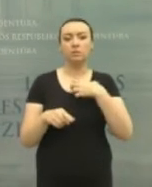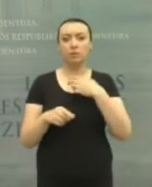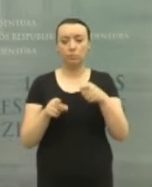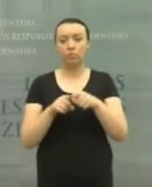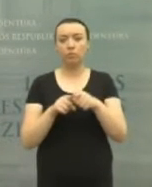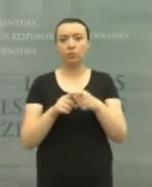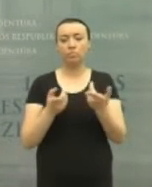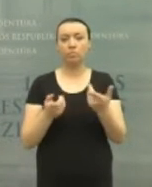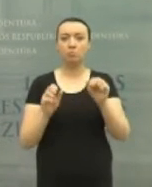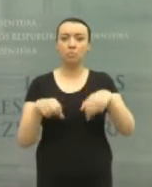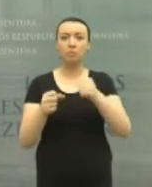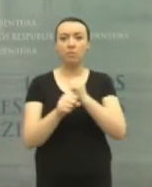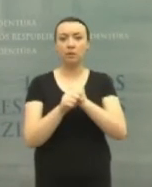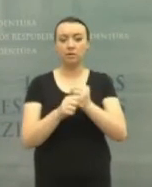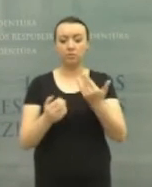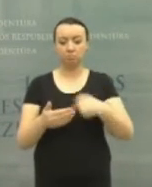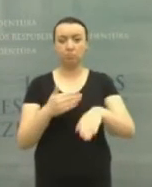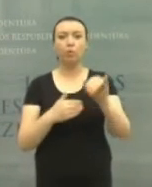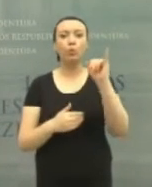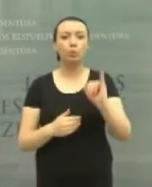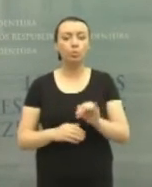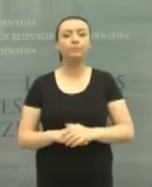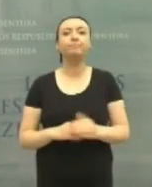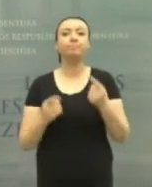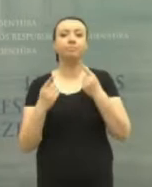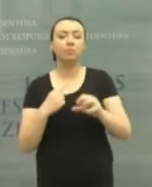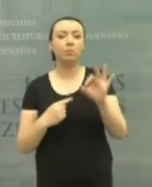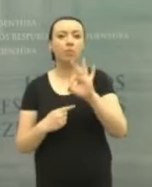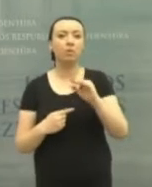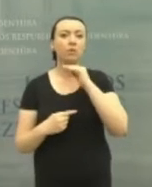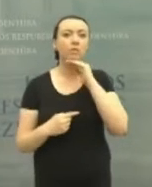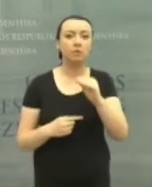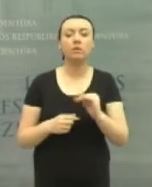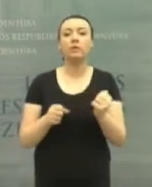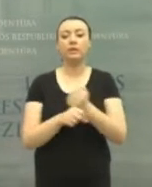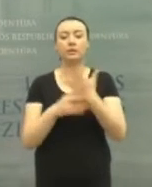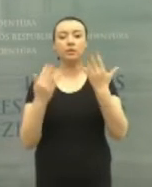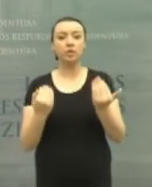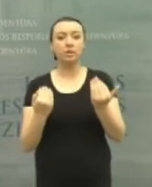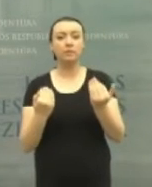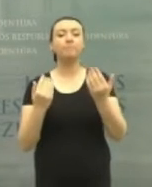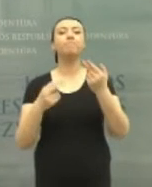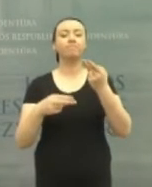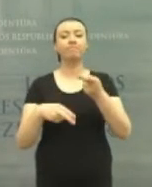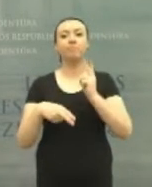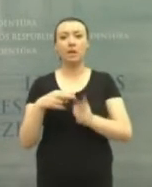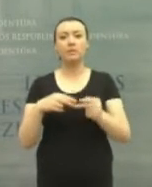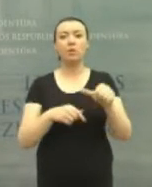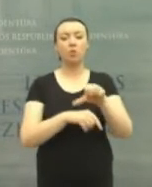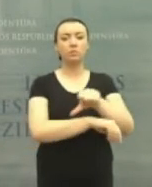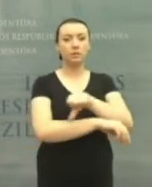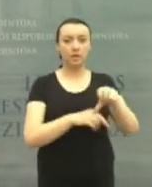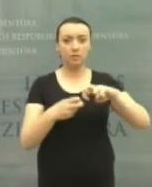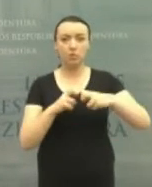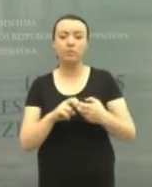ateitį ir tai galėtumėme padaryti jau širūdienį. Kalbėjome žinoma apie tai, kad reikia šiandien ir dabar spręsti sienos